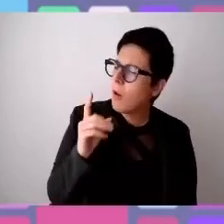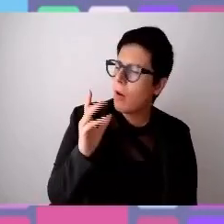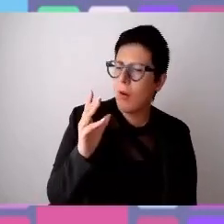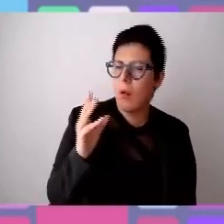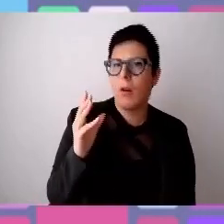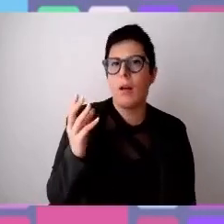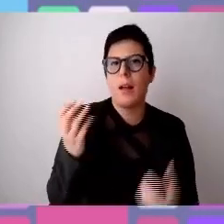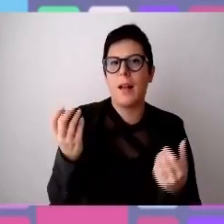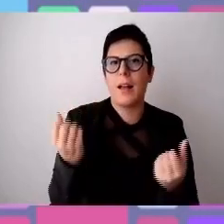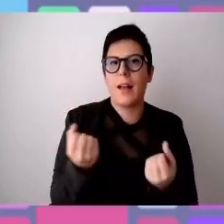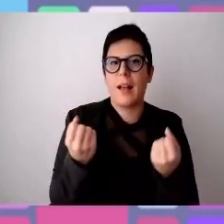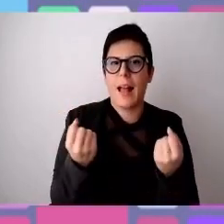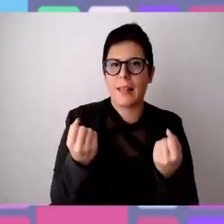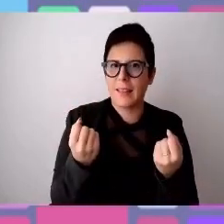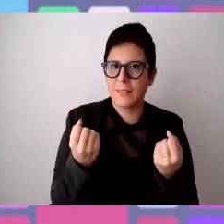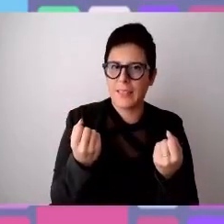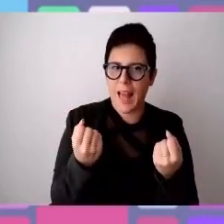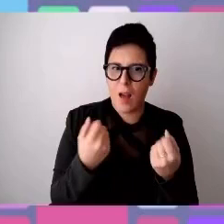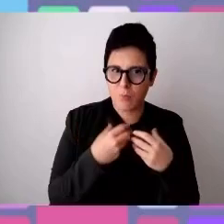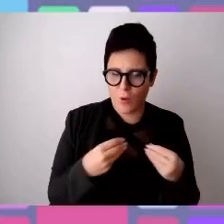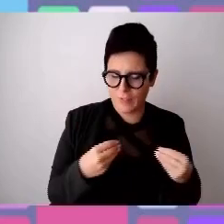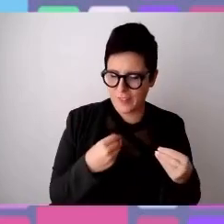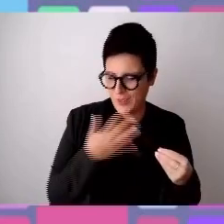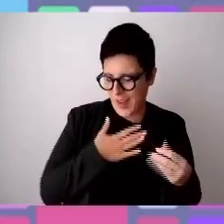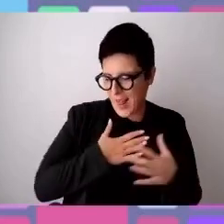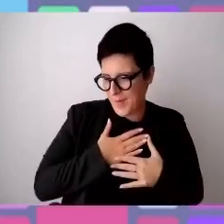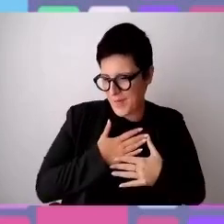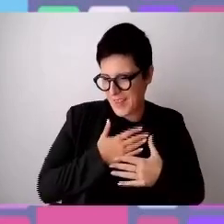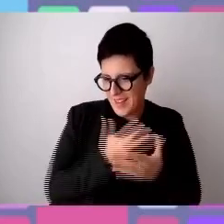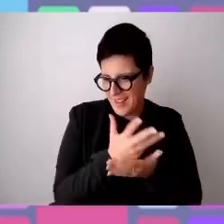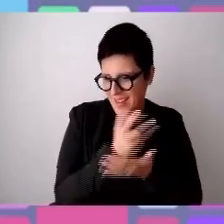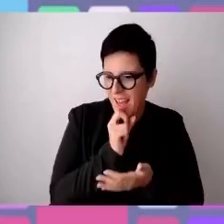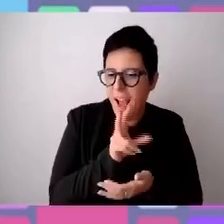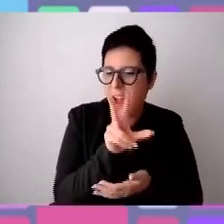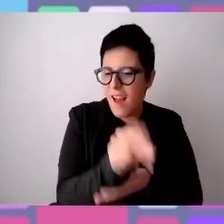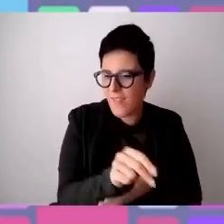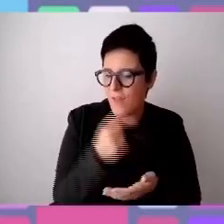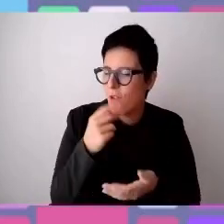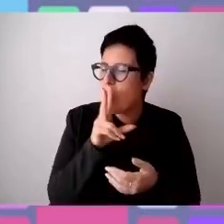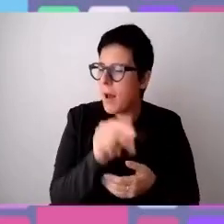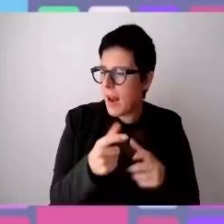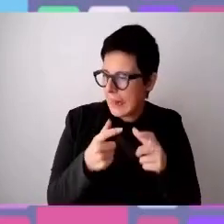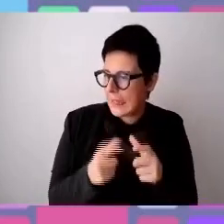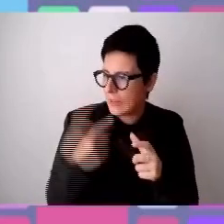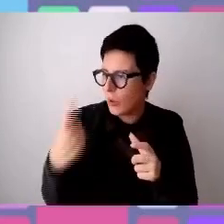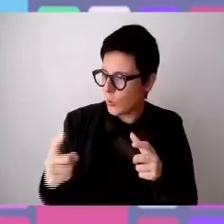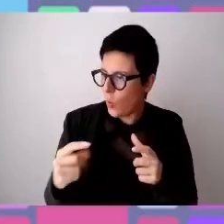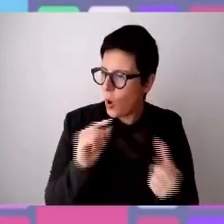attività professionale il tuo disco. Quando uscirà sarà comunque piacevole parlarne e commentarle insieme.